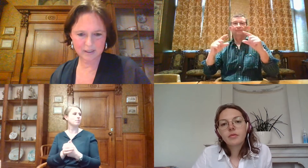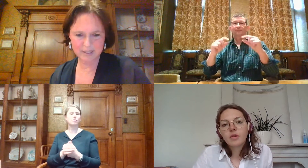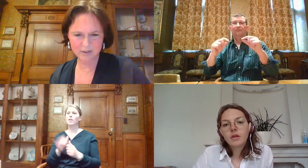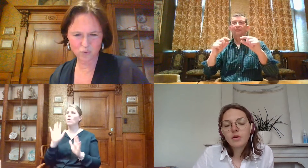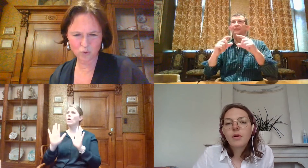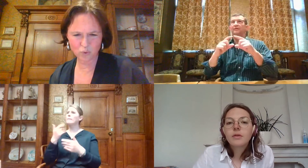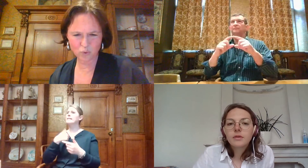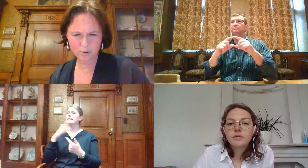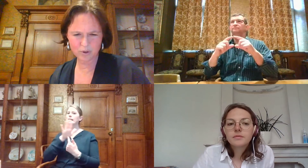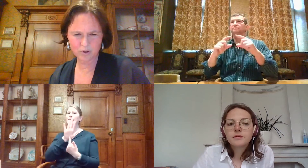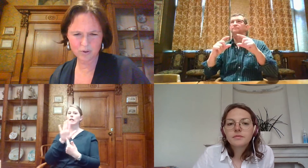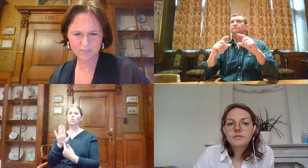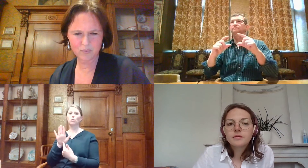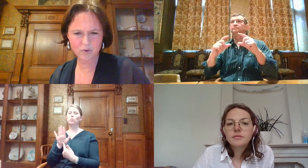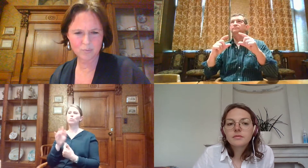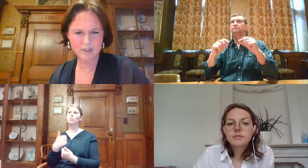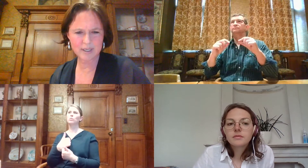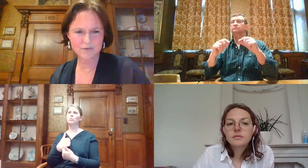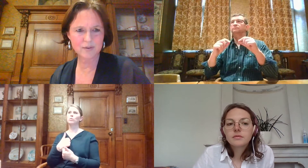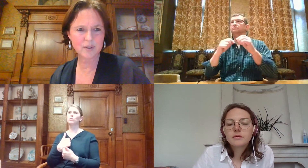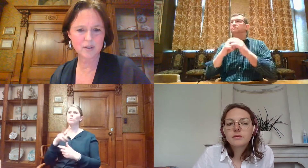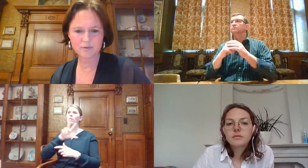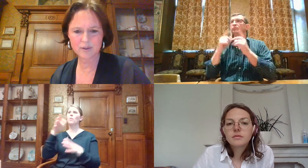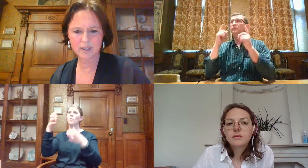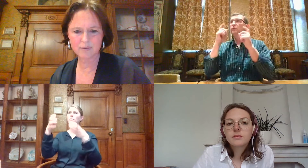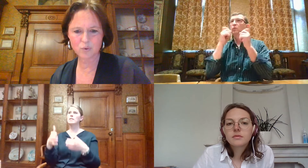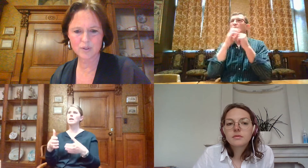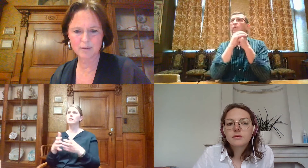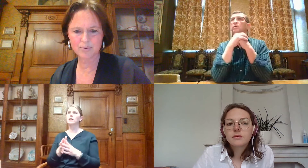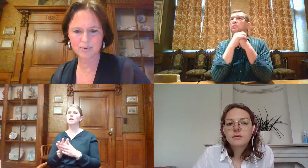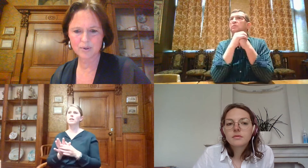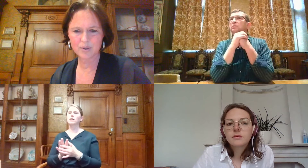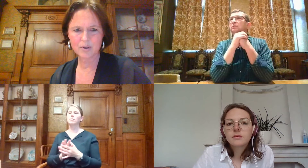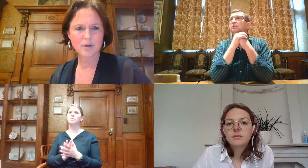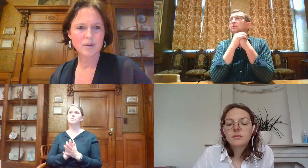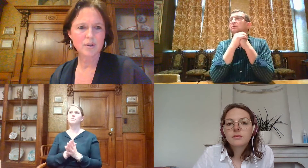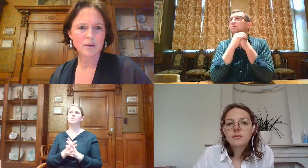Ik kan dat misschien tonen op de site van de erfgoedapp.